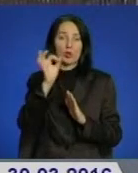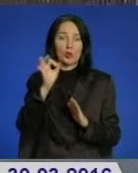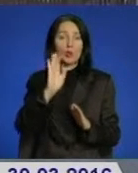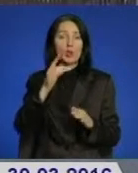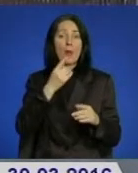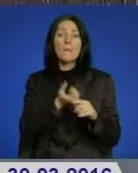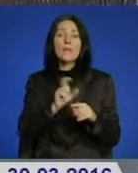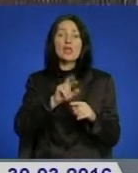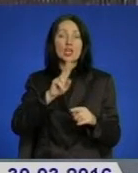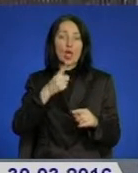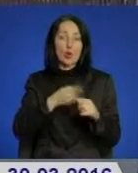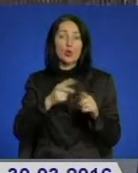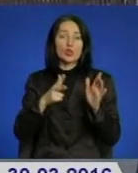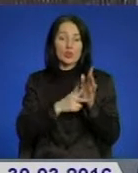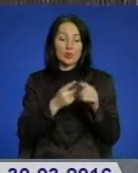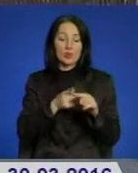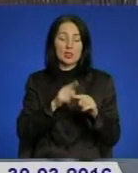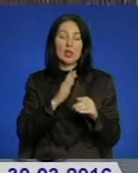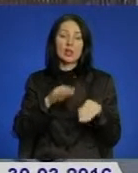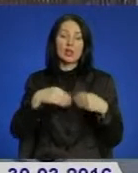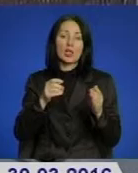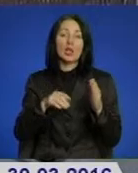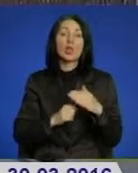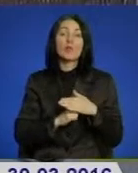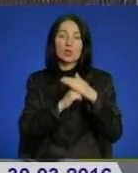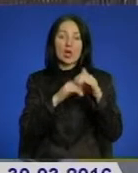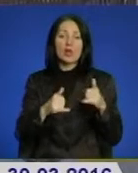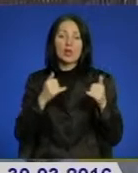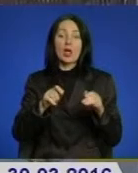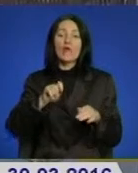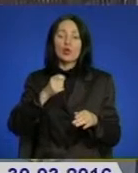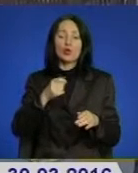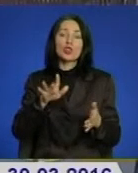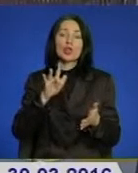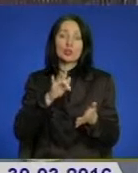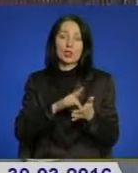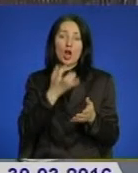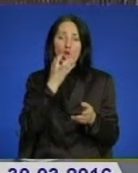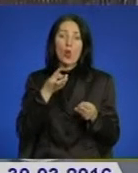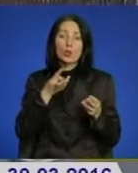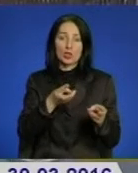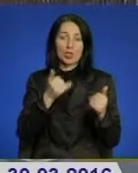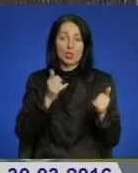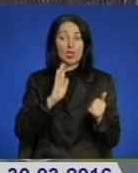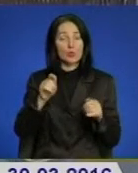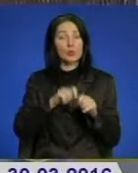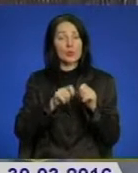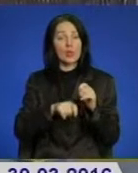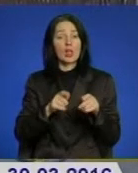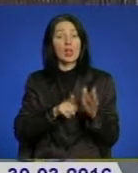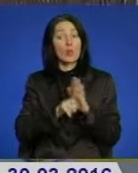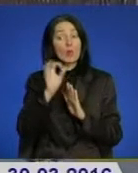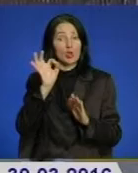плюс вісім градусів, це є підстава для відключення централізованого теплопостачання. Зараз ми будемо моніторити температуру. Якщо